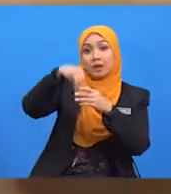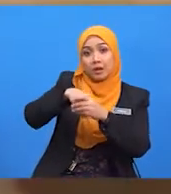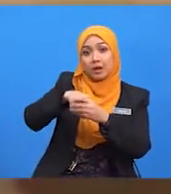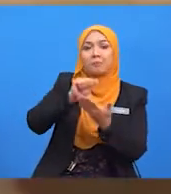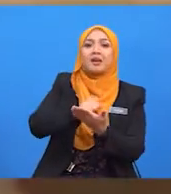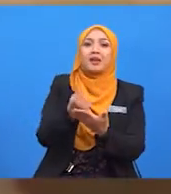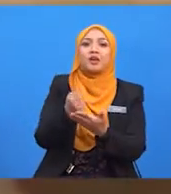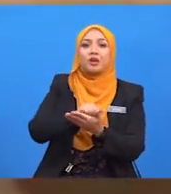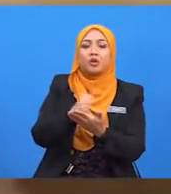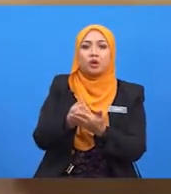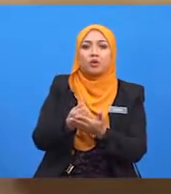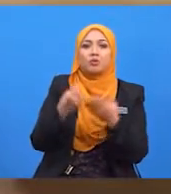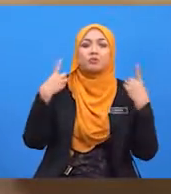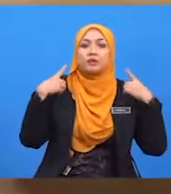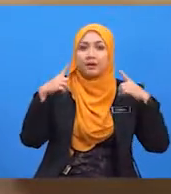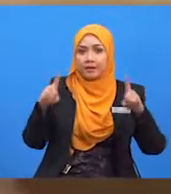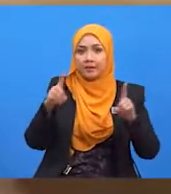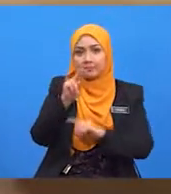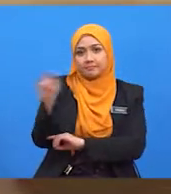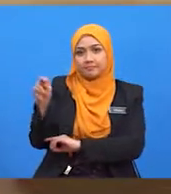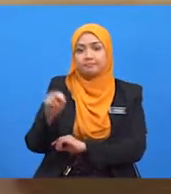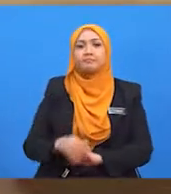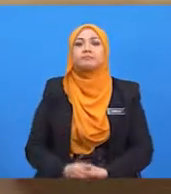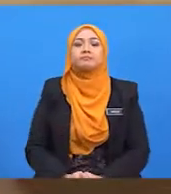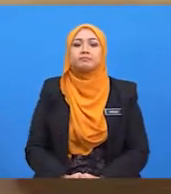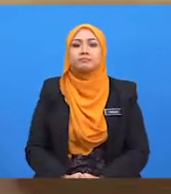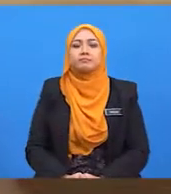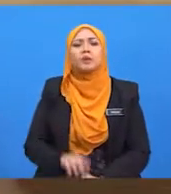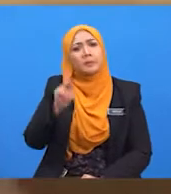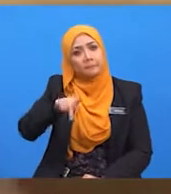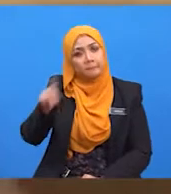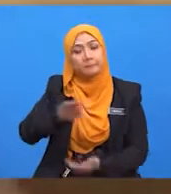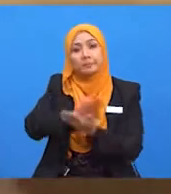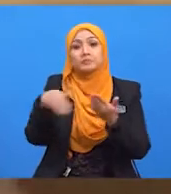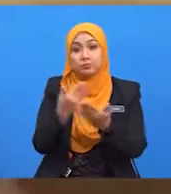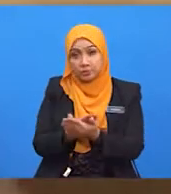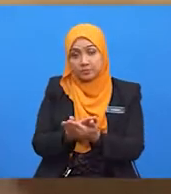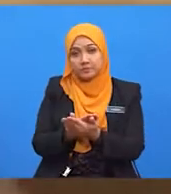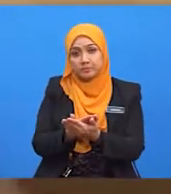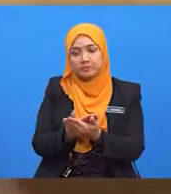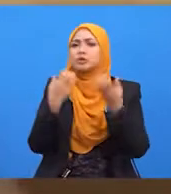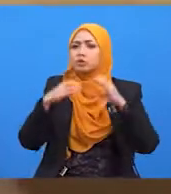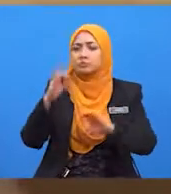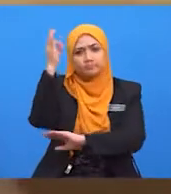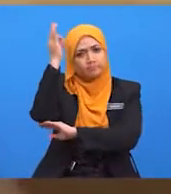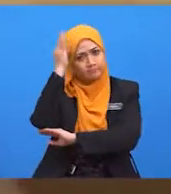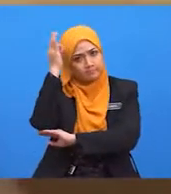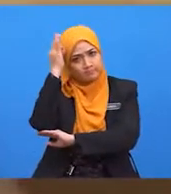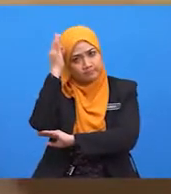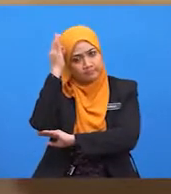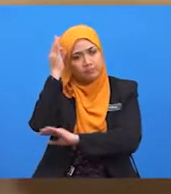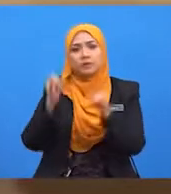Pelajar-pelajar sekalian, cuba fikirkan jika firma tempatan mengurangkan